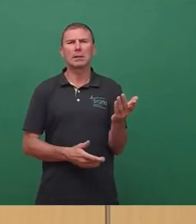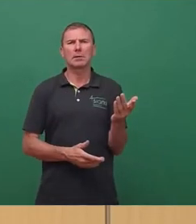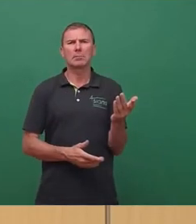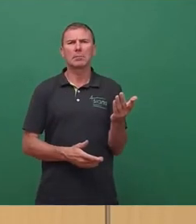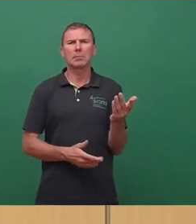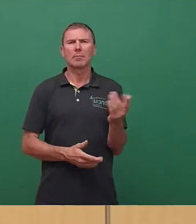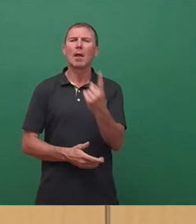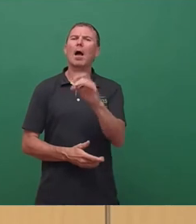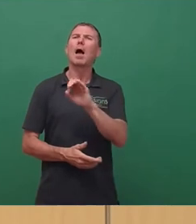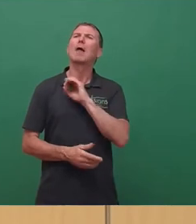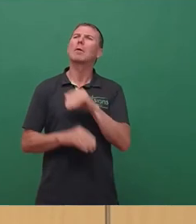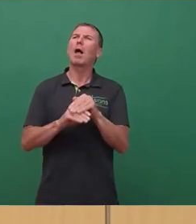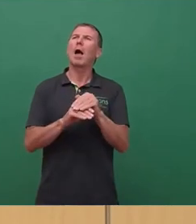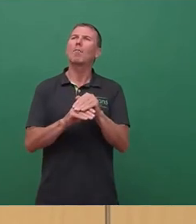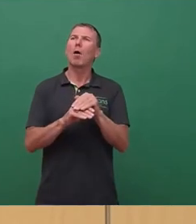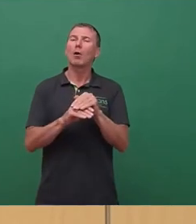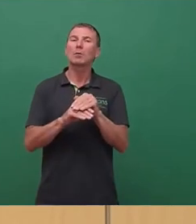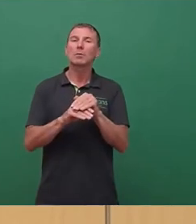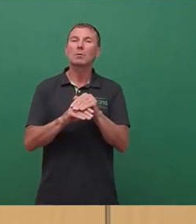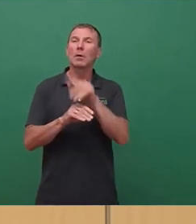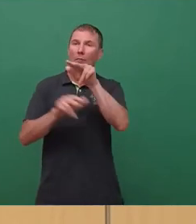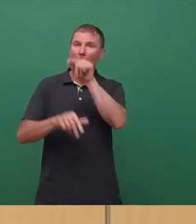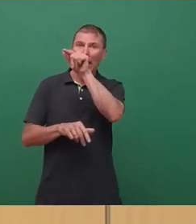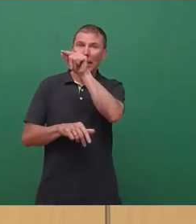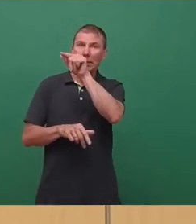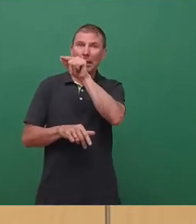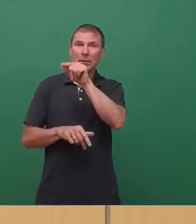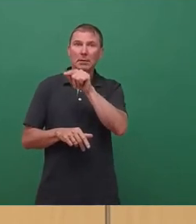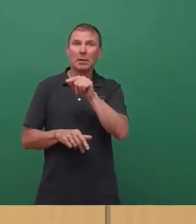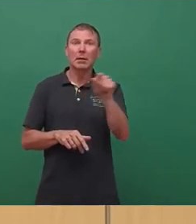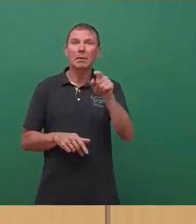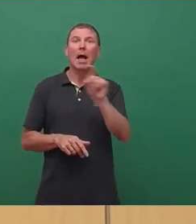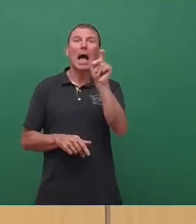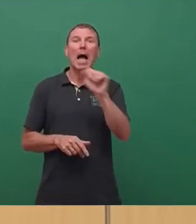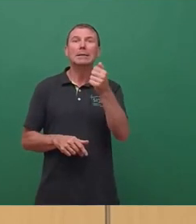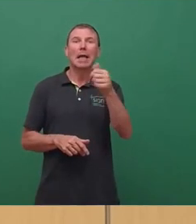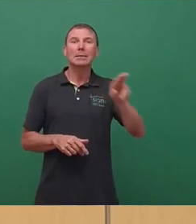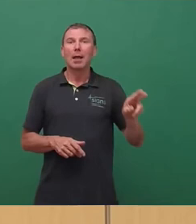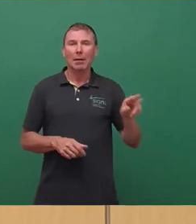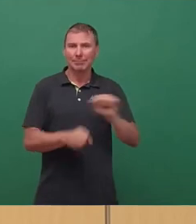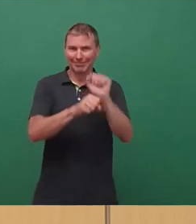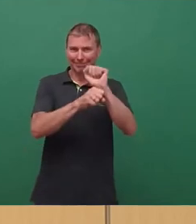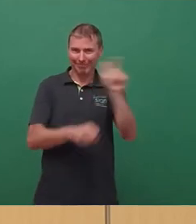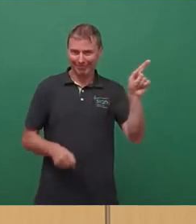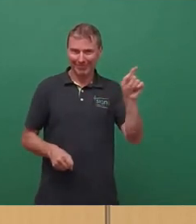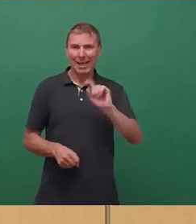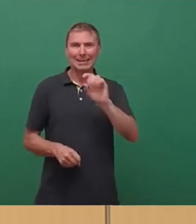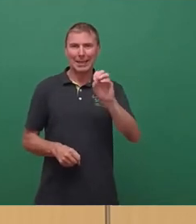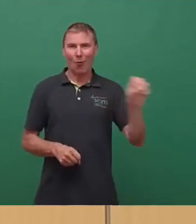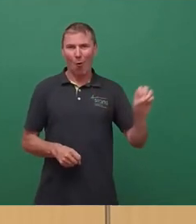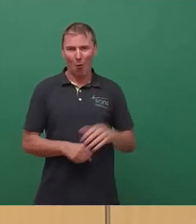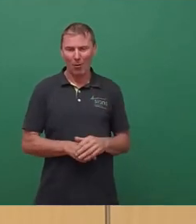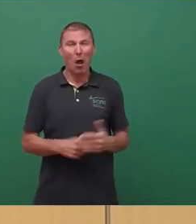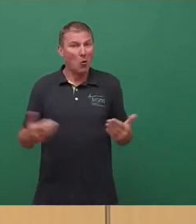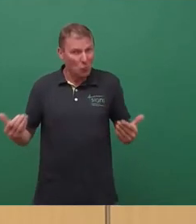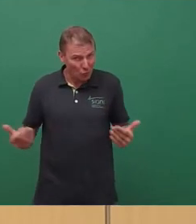Parteifreund des Regenten, der zockende Zaster, opponierte. So weit war es also gekommen.